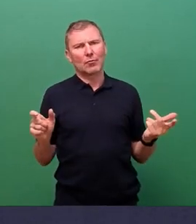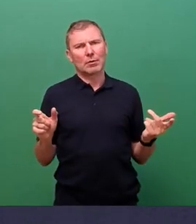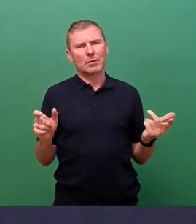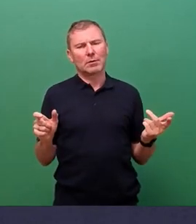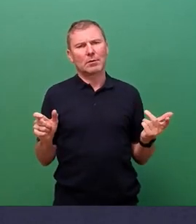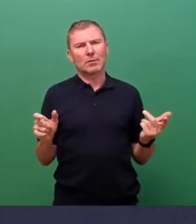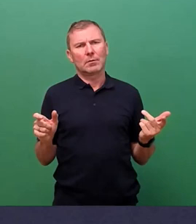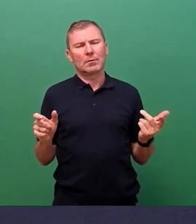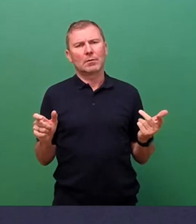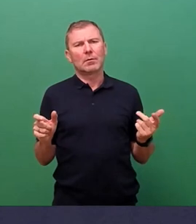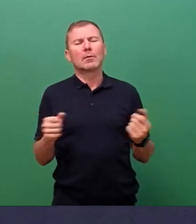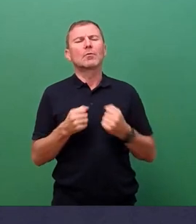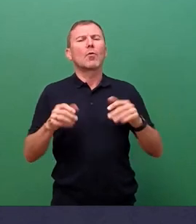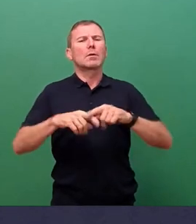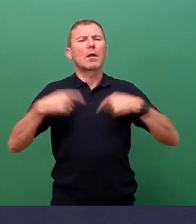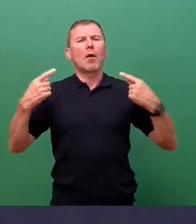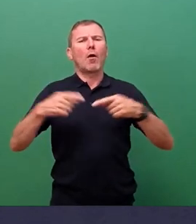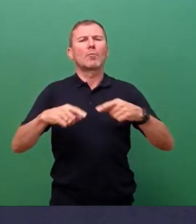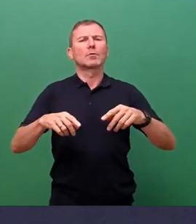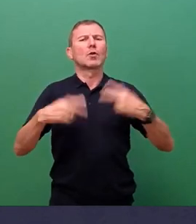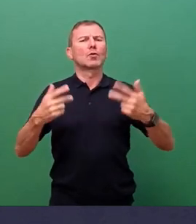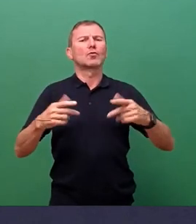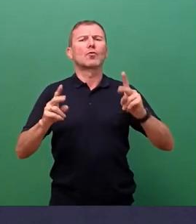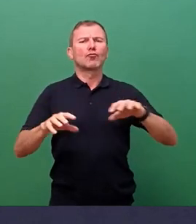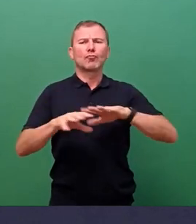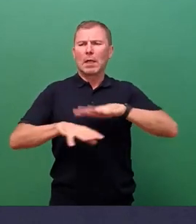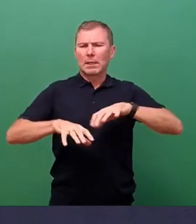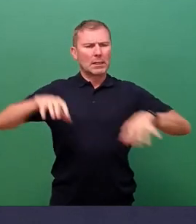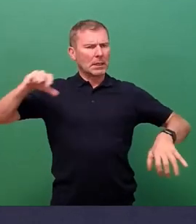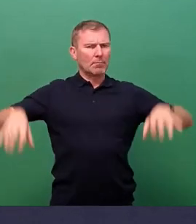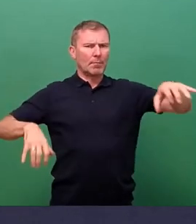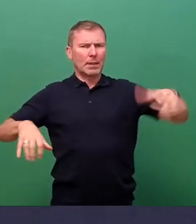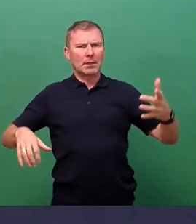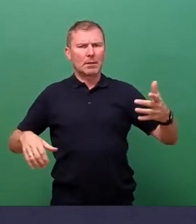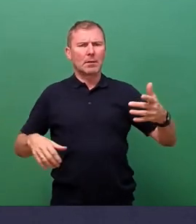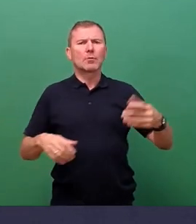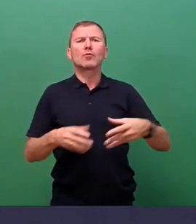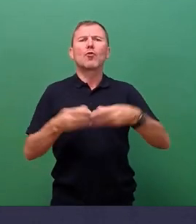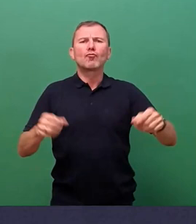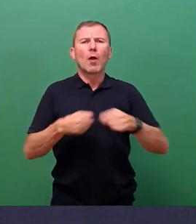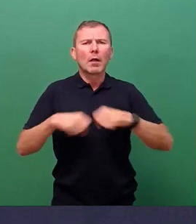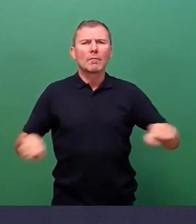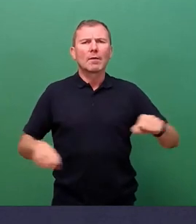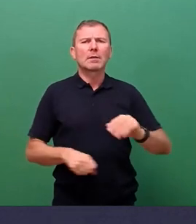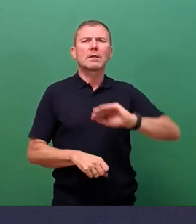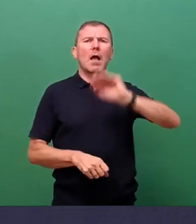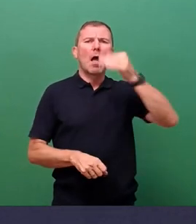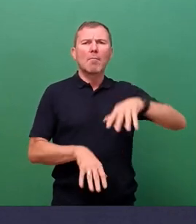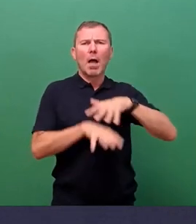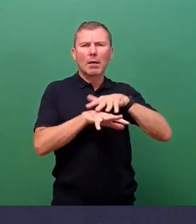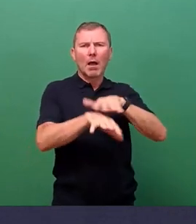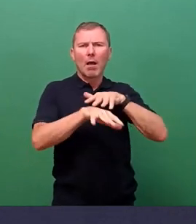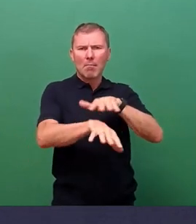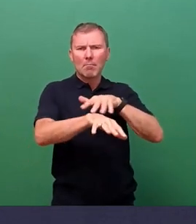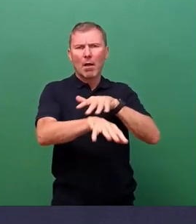großräumlich so im Stadtgebiet aufzunehmen. geht es um Stollenfest, Bergparate, dass wir viel Raum haben